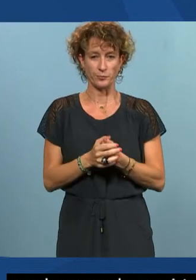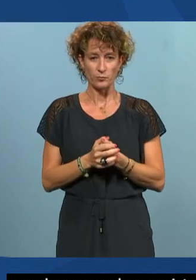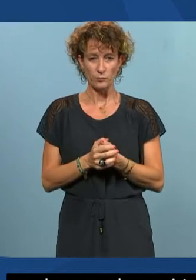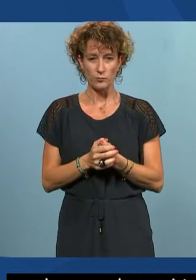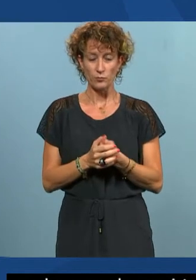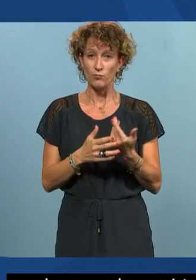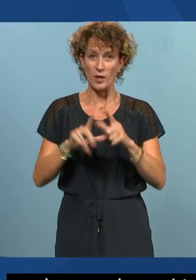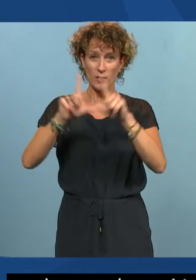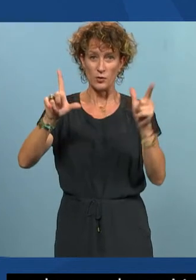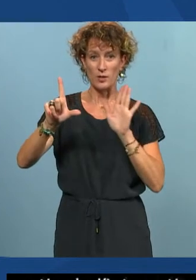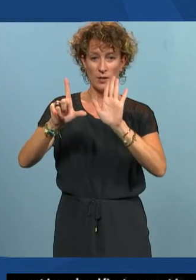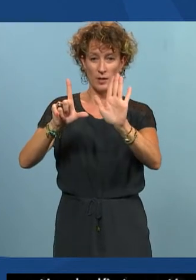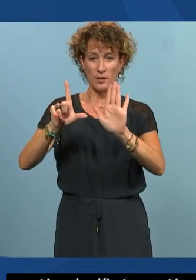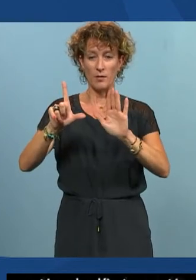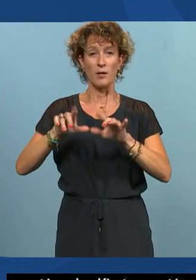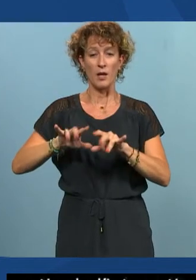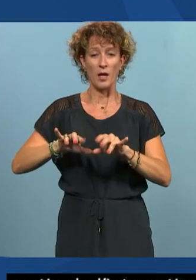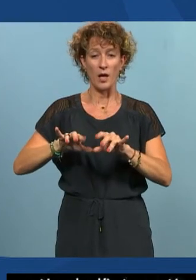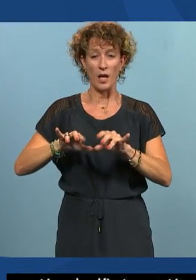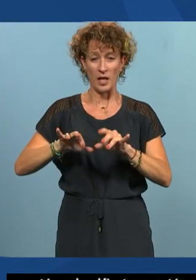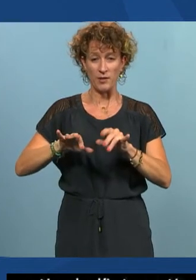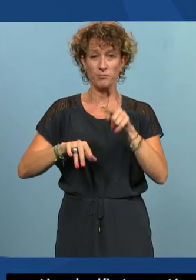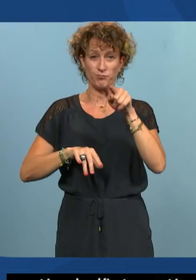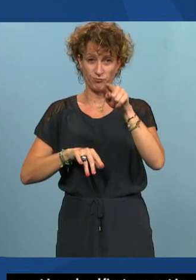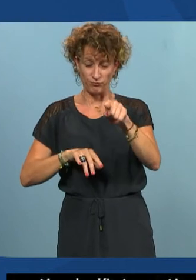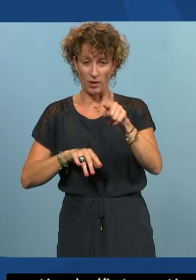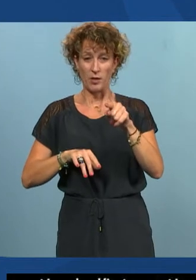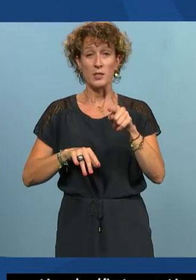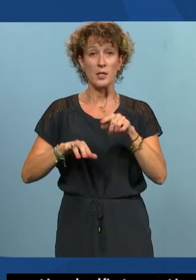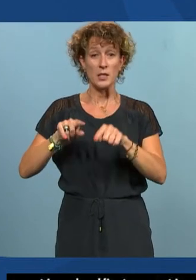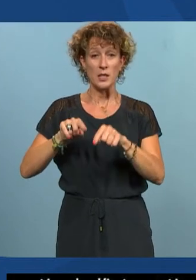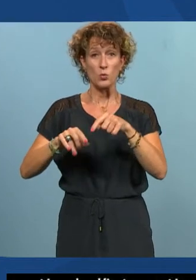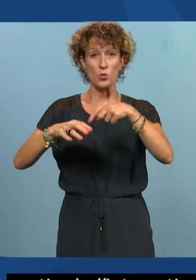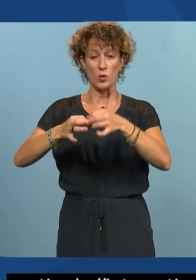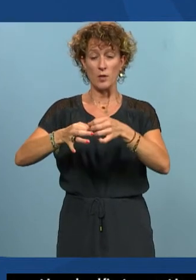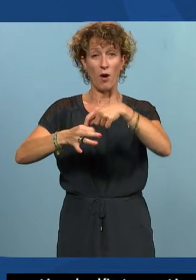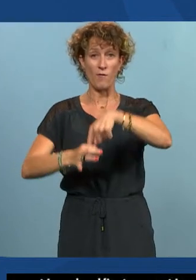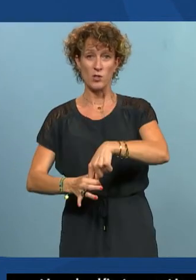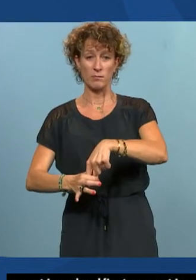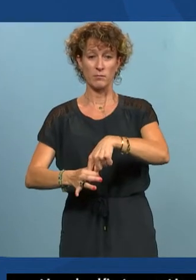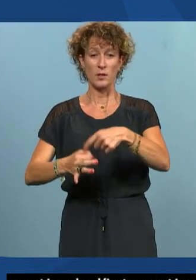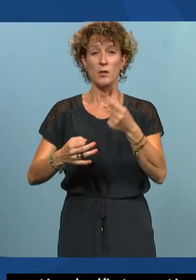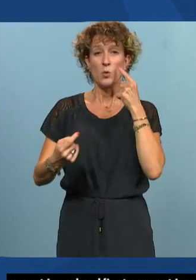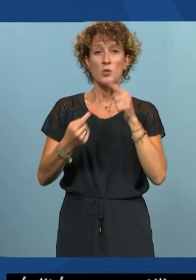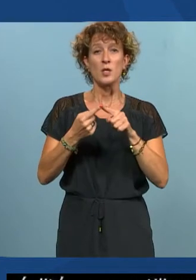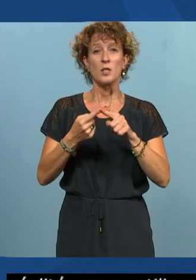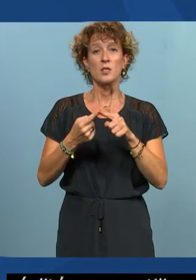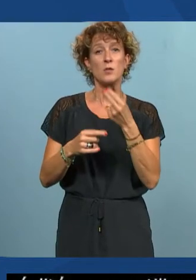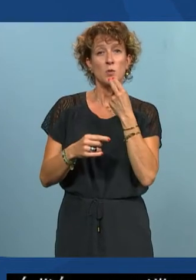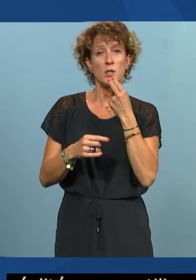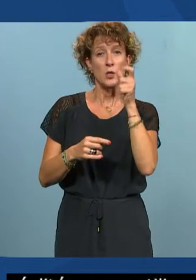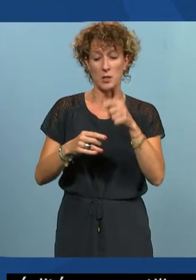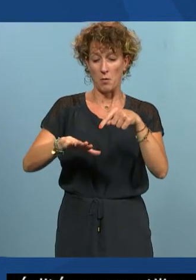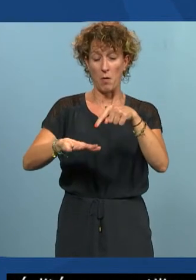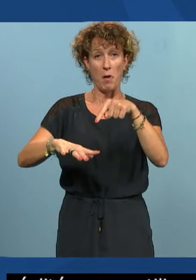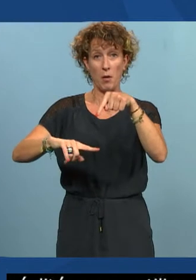Ce que j'affiche sur l'écran, c un clavier de doigt. Un clavier de doigt, c'est un clavier qui a des touches qui sont enfoncées. L'objectif, c'est que l'utilisateur, s'il pose son doigt sur une